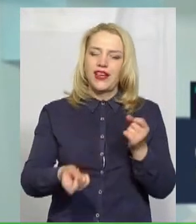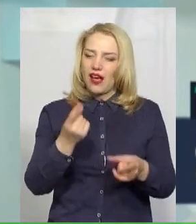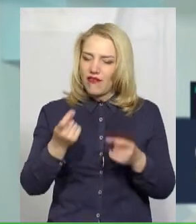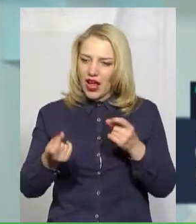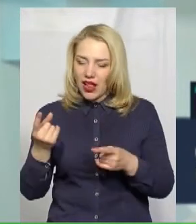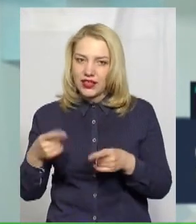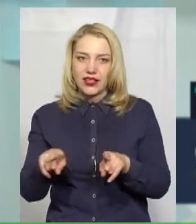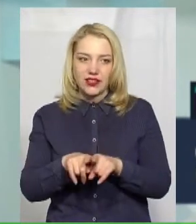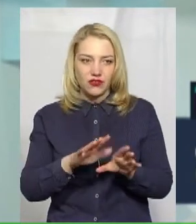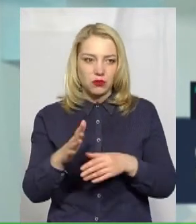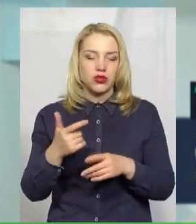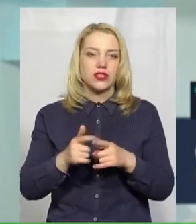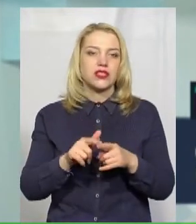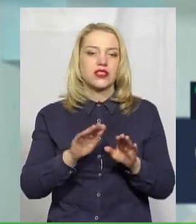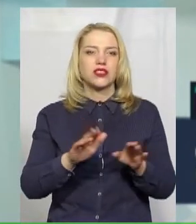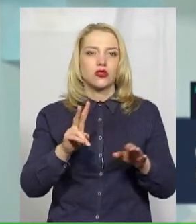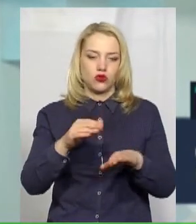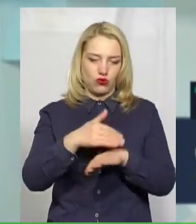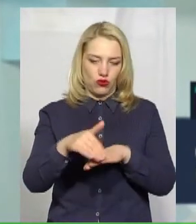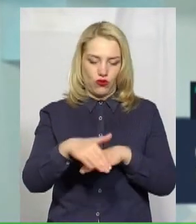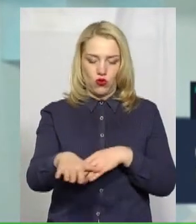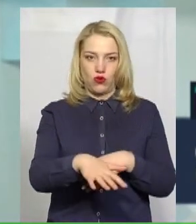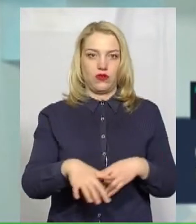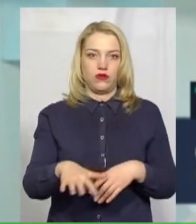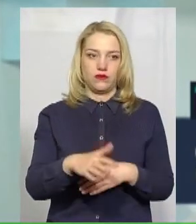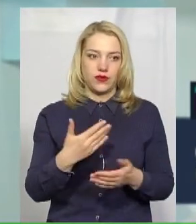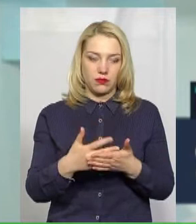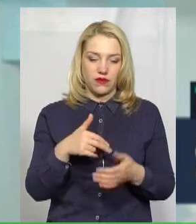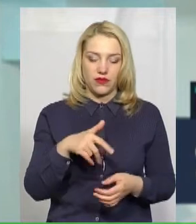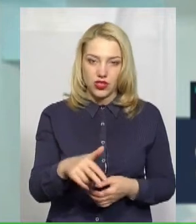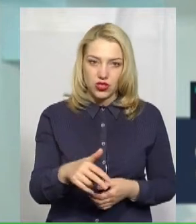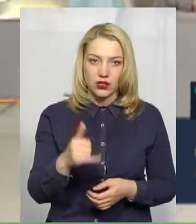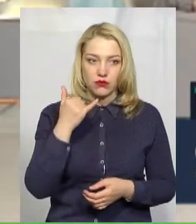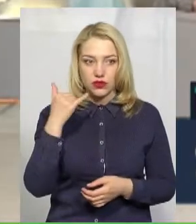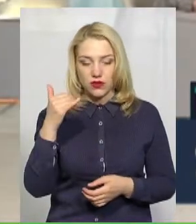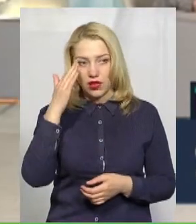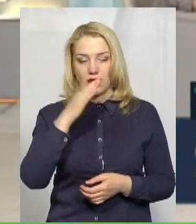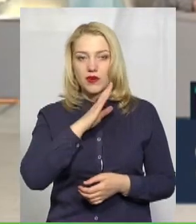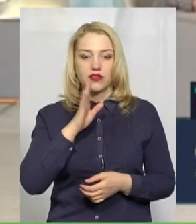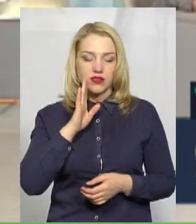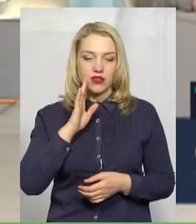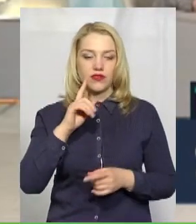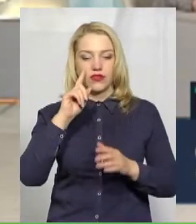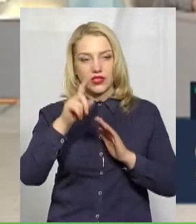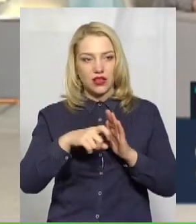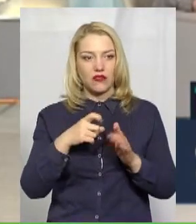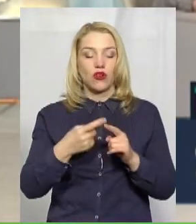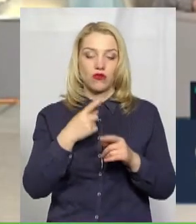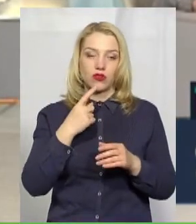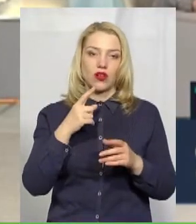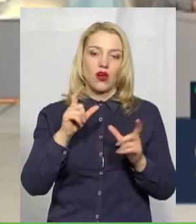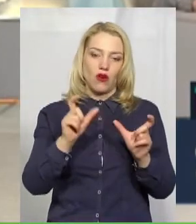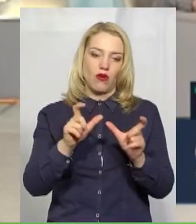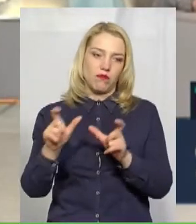в основному діти, які в дворі будинку, тобто вийшли і одразу позвонили до батьків, встановили усіх, повідомили про карантинні обмеження, і